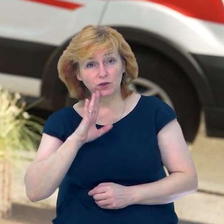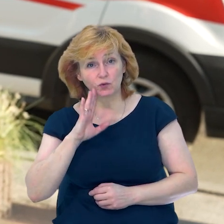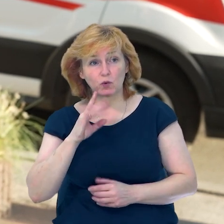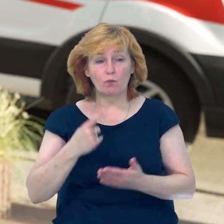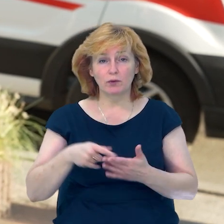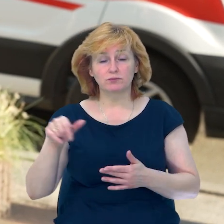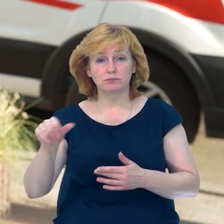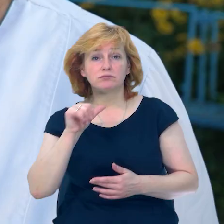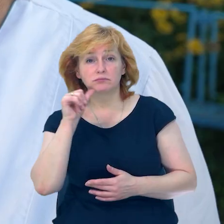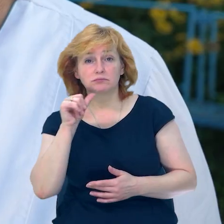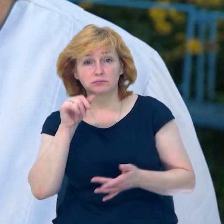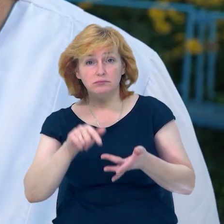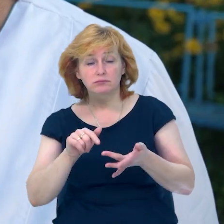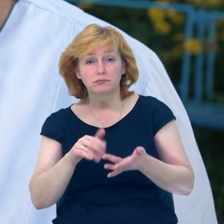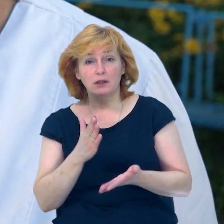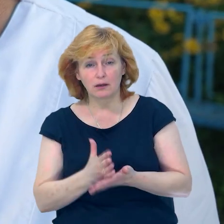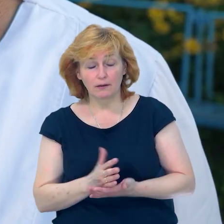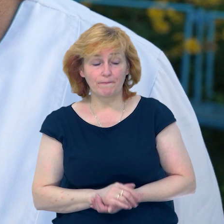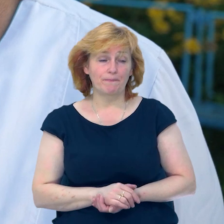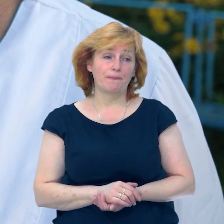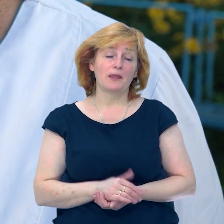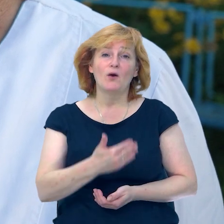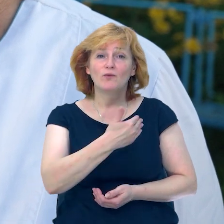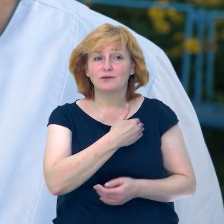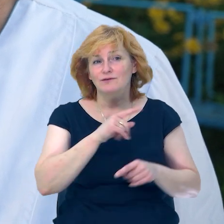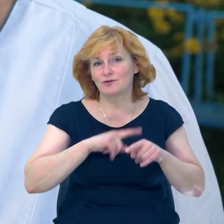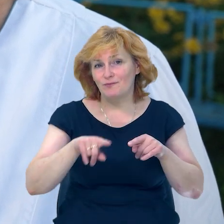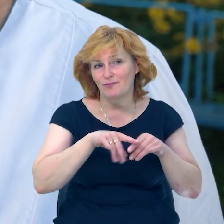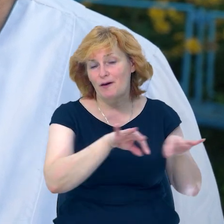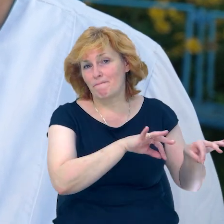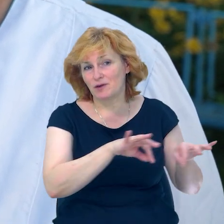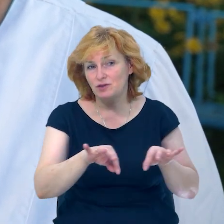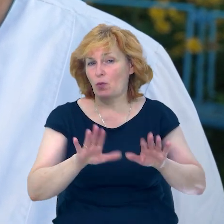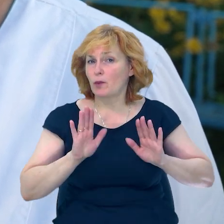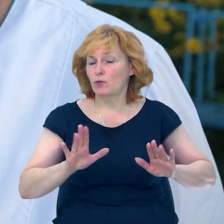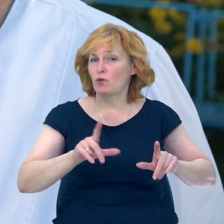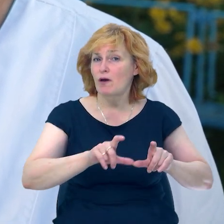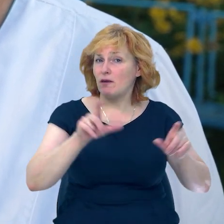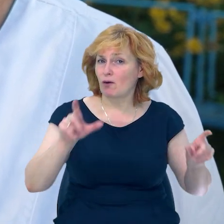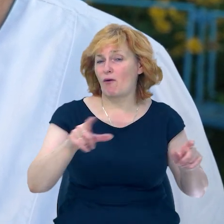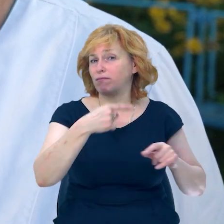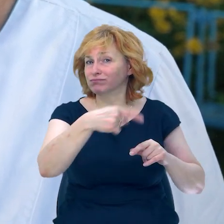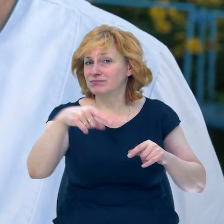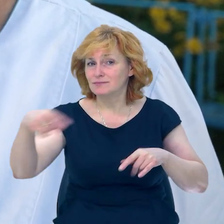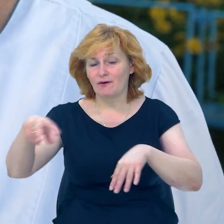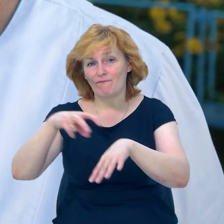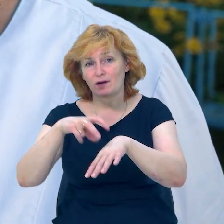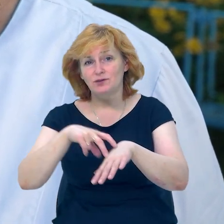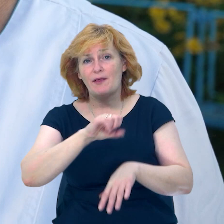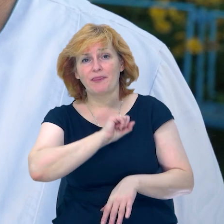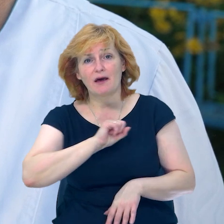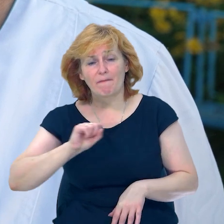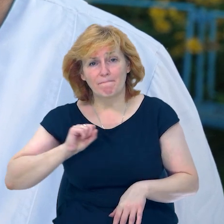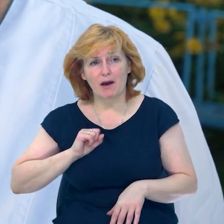підозрою на цукровий діабет. Хотілося б, щоб приїжджали не тільки гінекологи, хай би і терапевт,